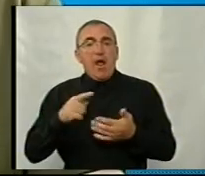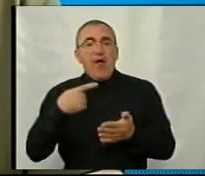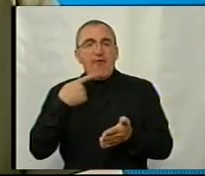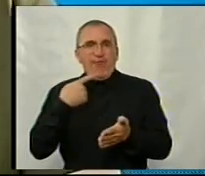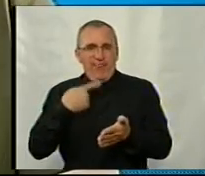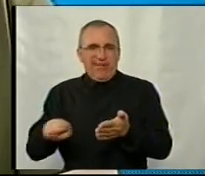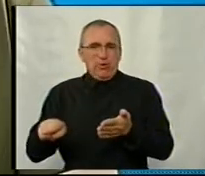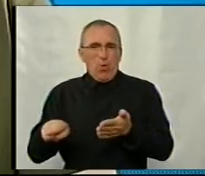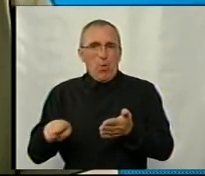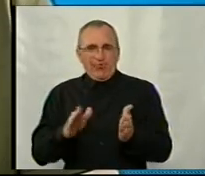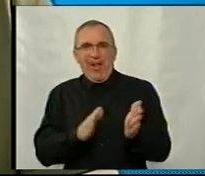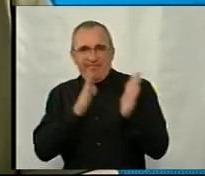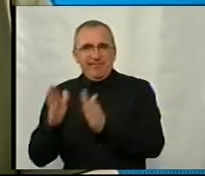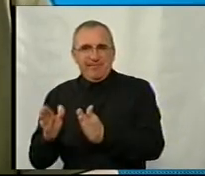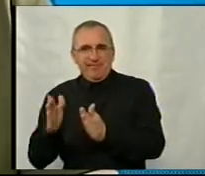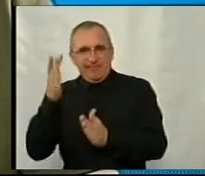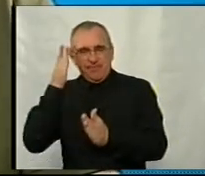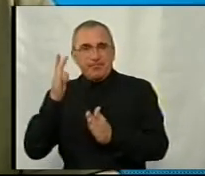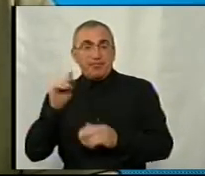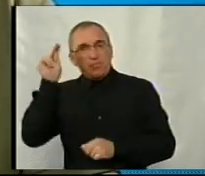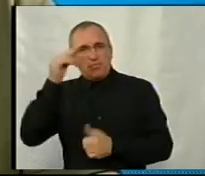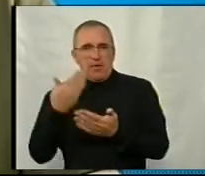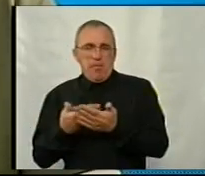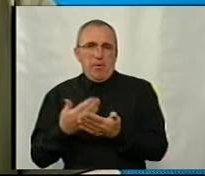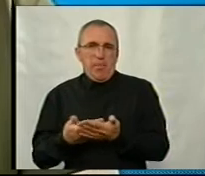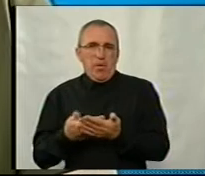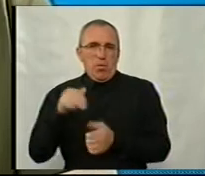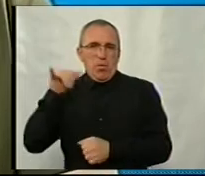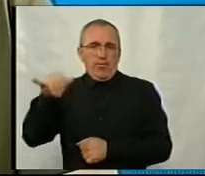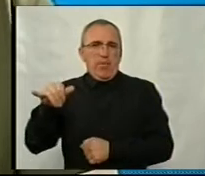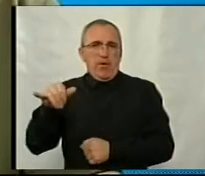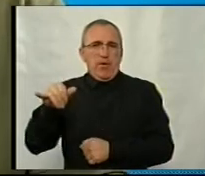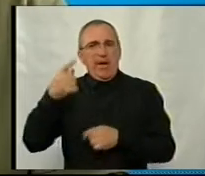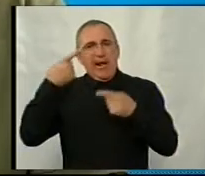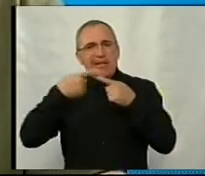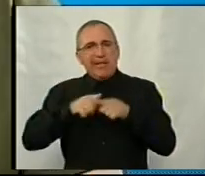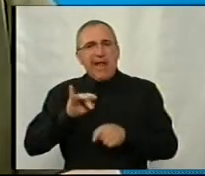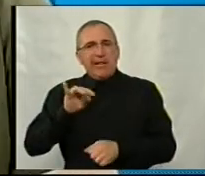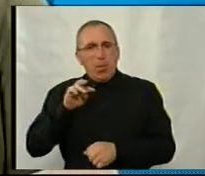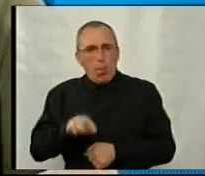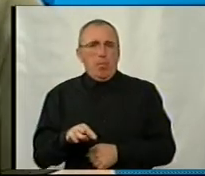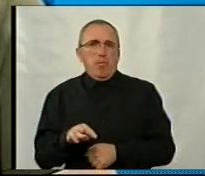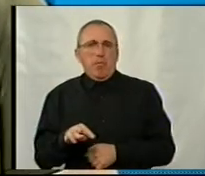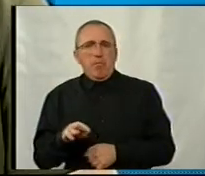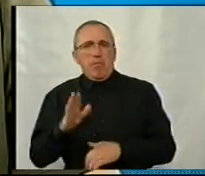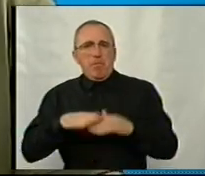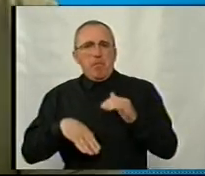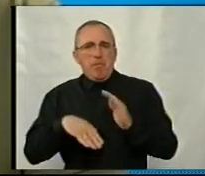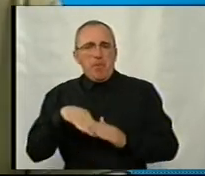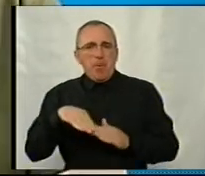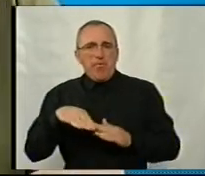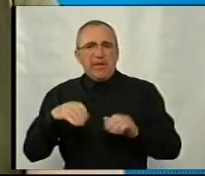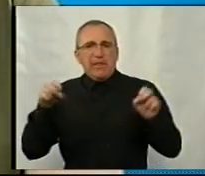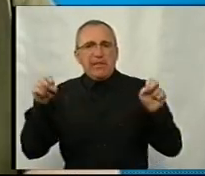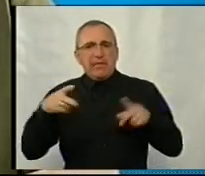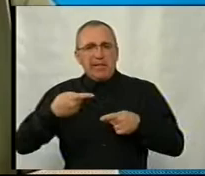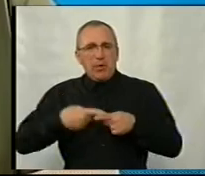думають, що якщо, наприклад, навчаються в технікумі, професійно-технічному училищі,